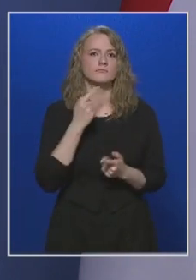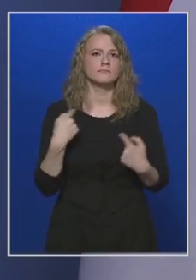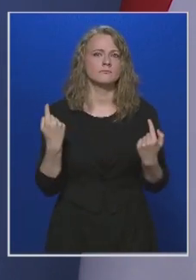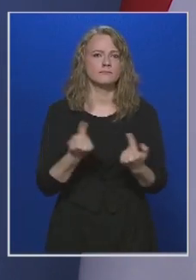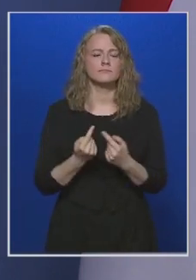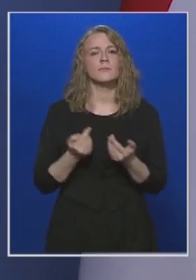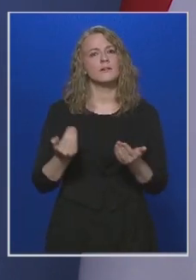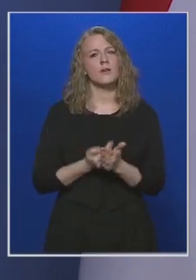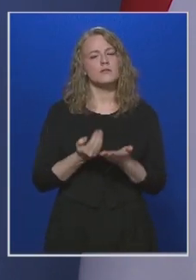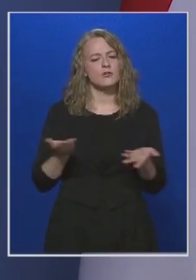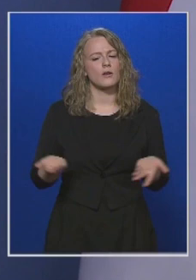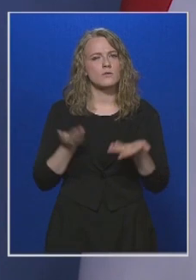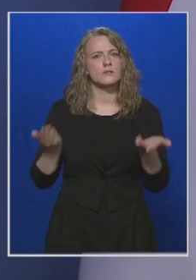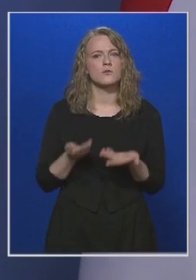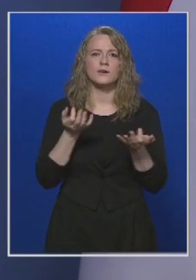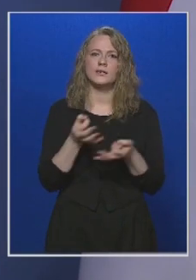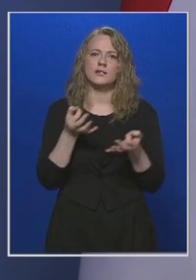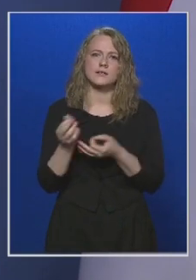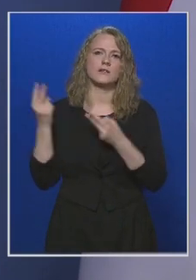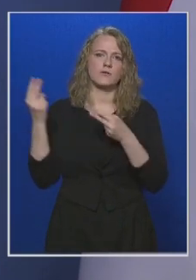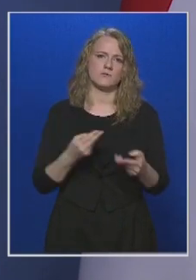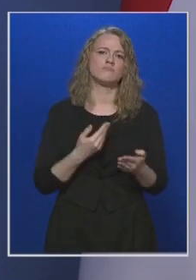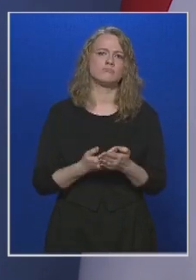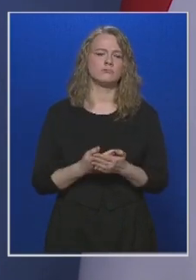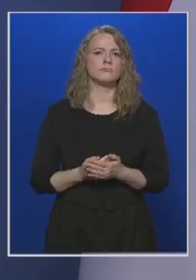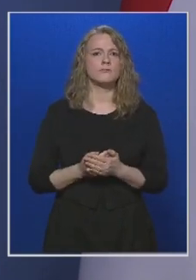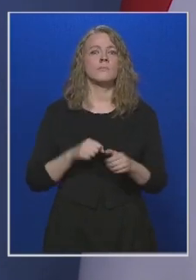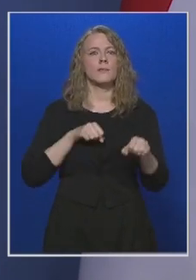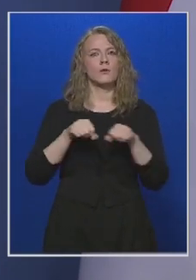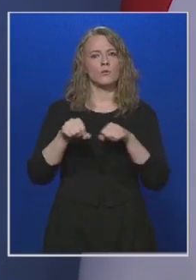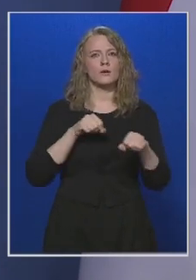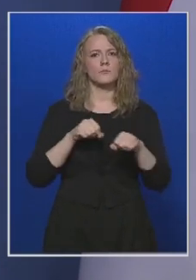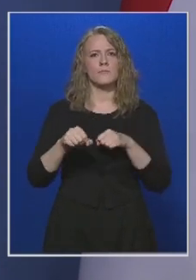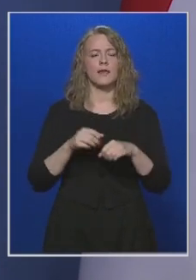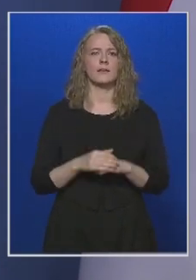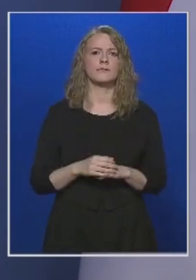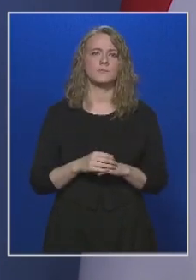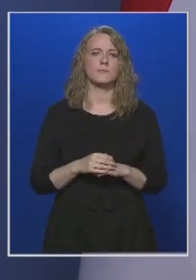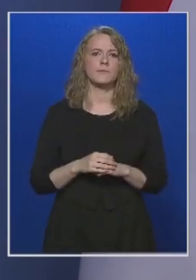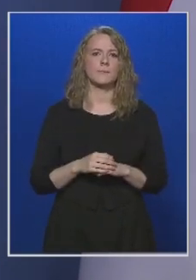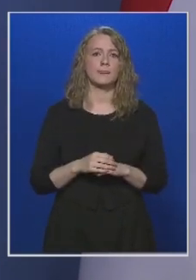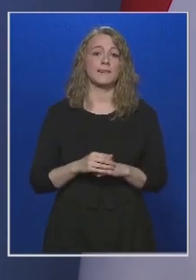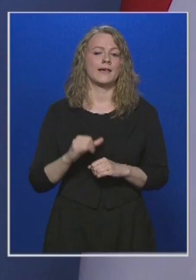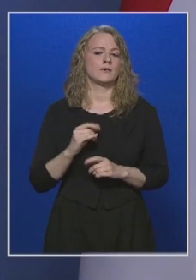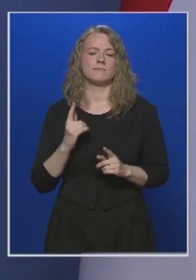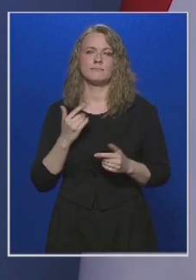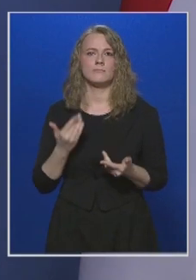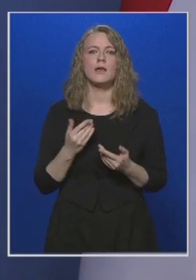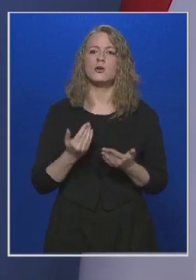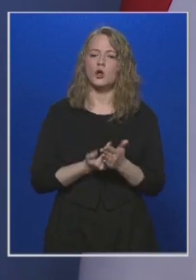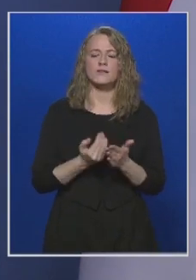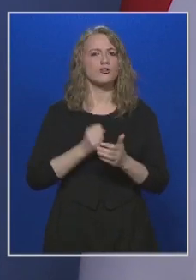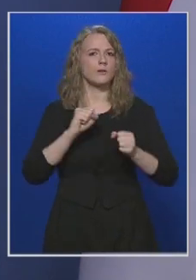gazdaságöztönző intézkedéseket is hozzunk. A kormány abban érdekelt, hogy a gazdaság